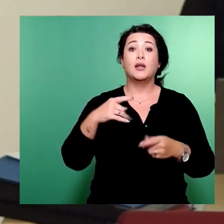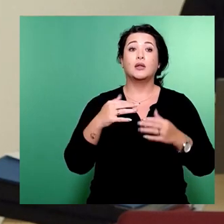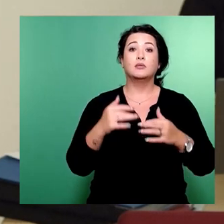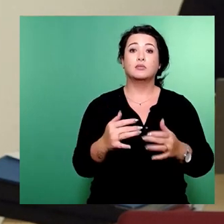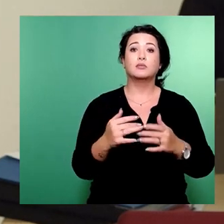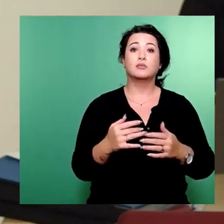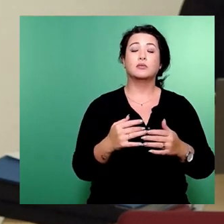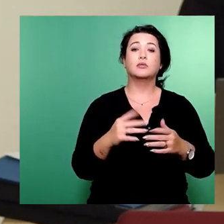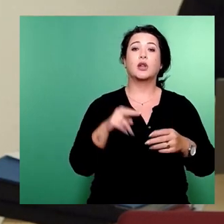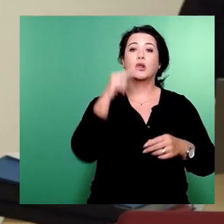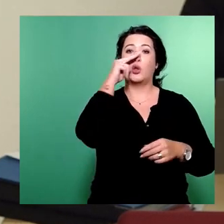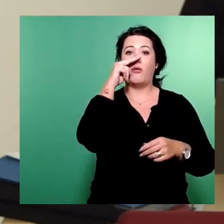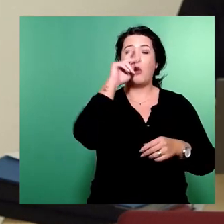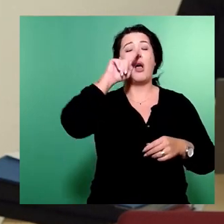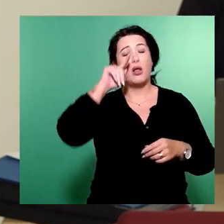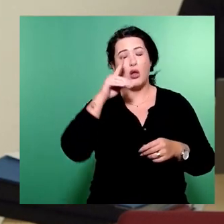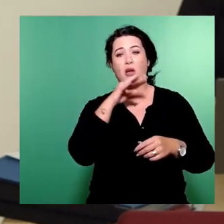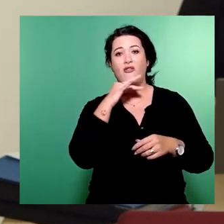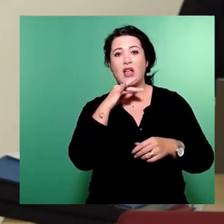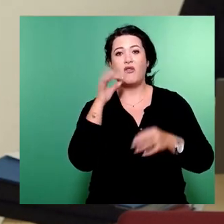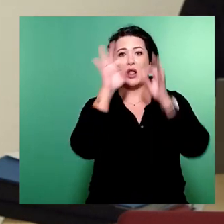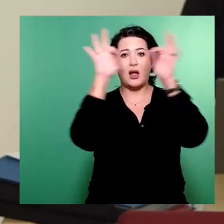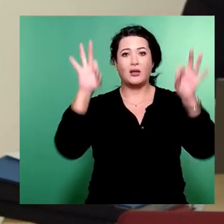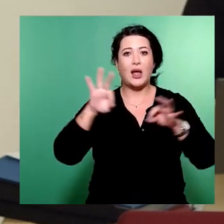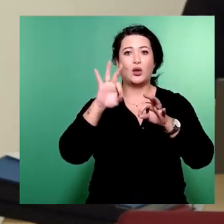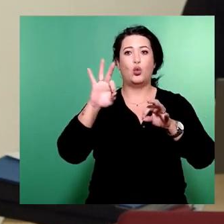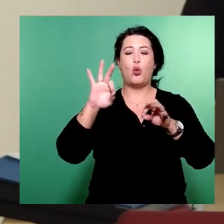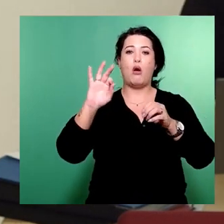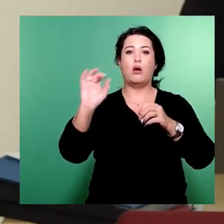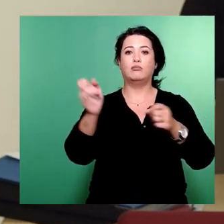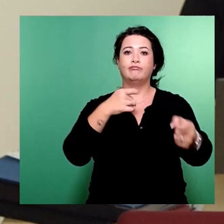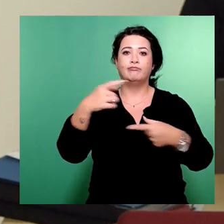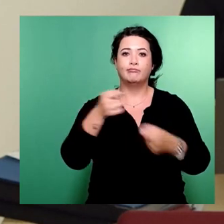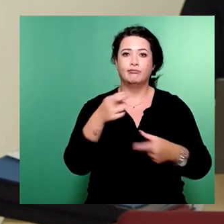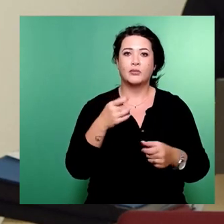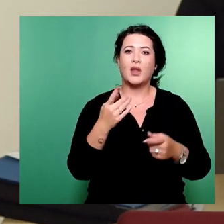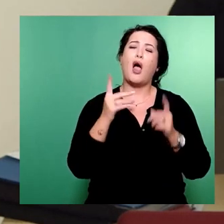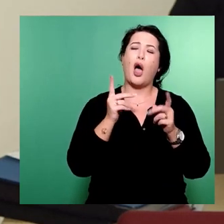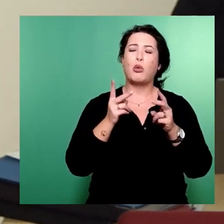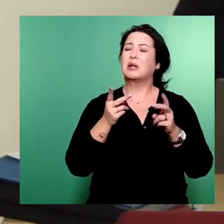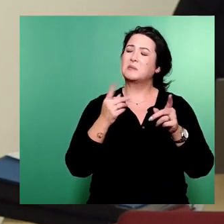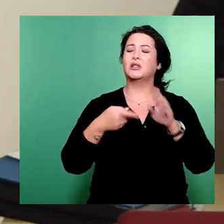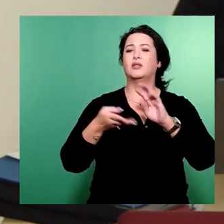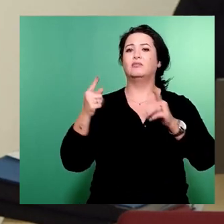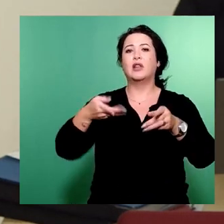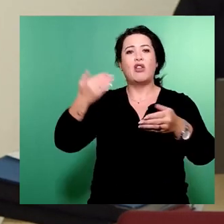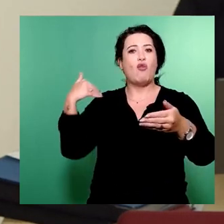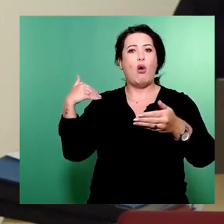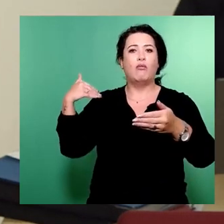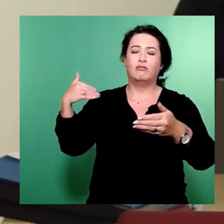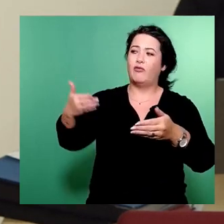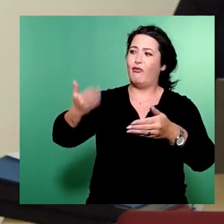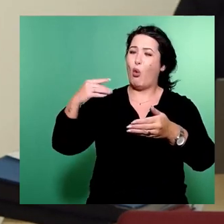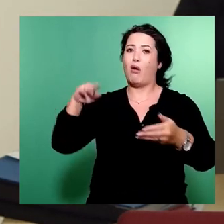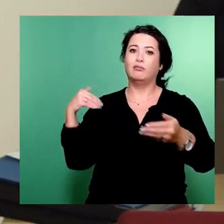zahlreiche Stellungnahmen zur Tektur eingegangen. Im Wesentlichen die gleichen, die vorher schon eine Stellungnahme abgegeben haben, haben